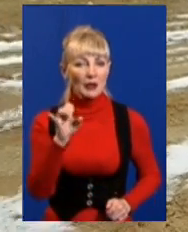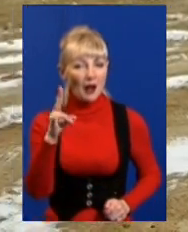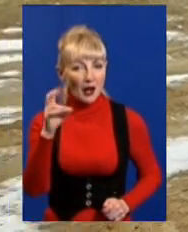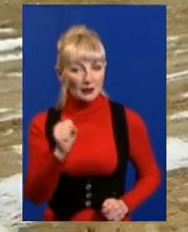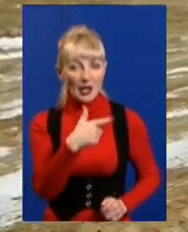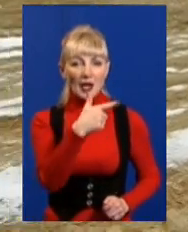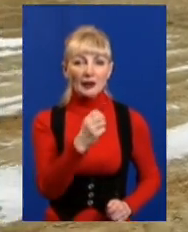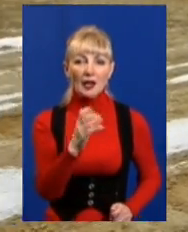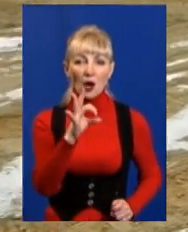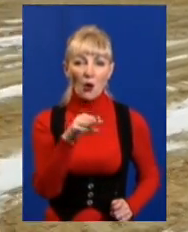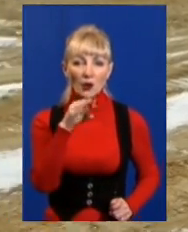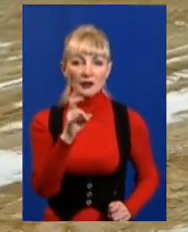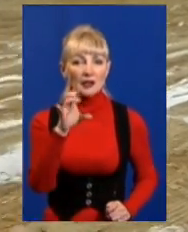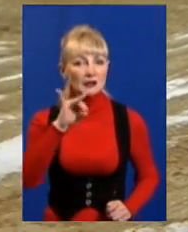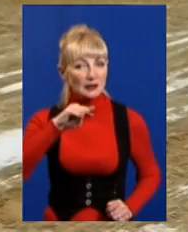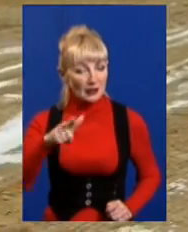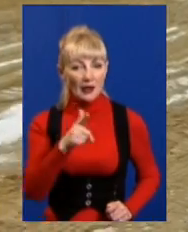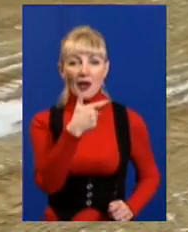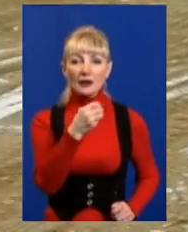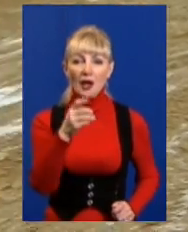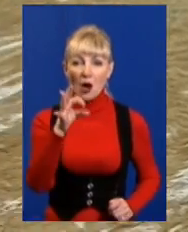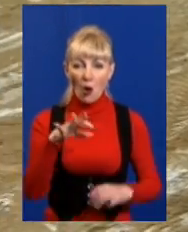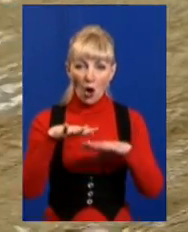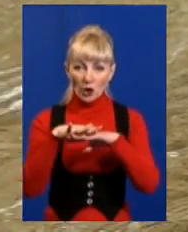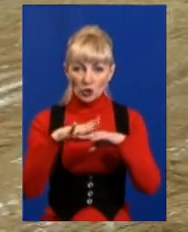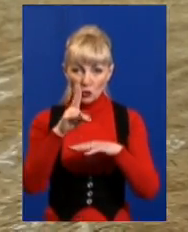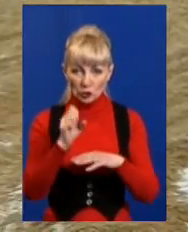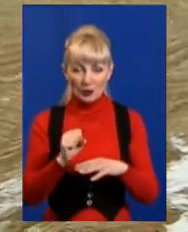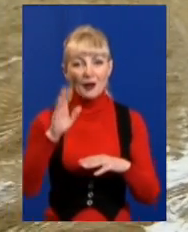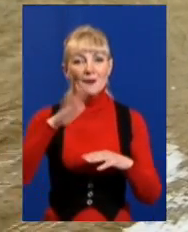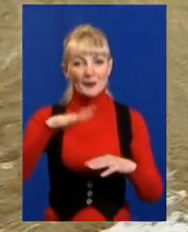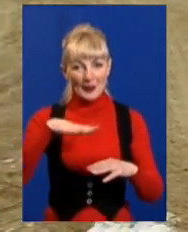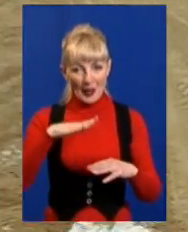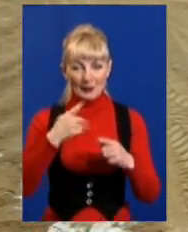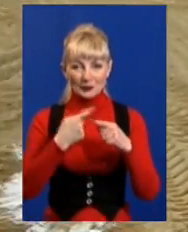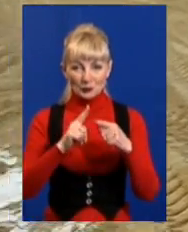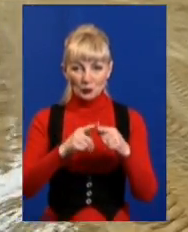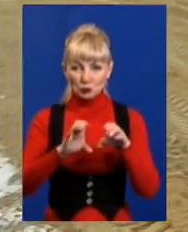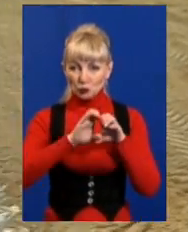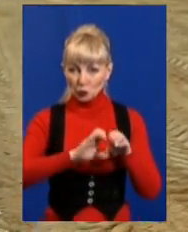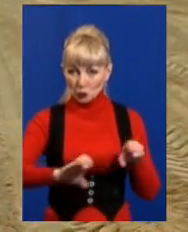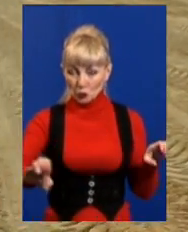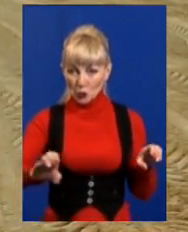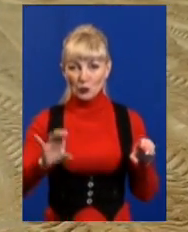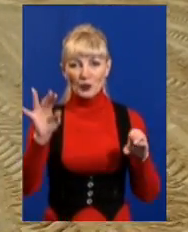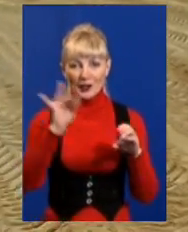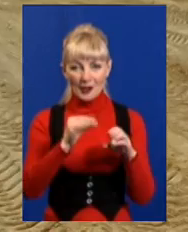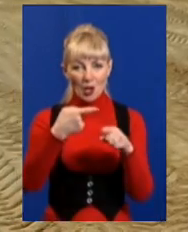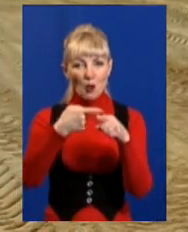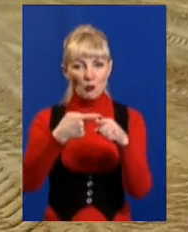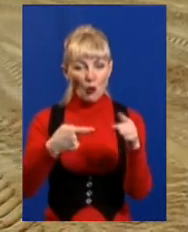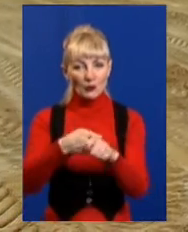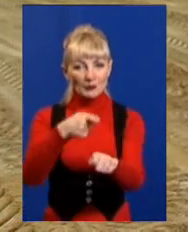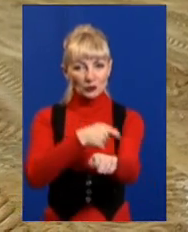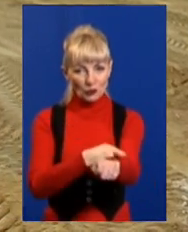геотекстиль та георешітка. Потім укладається дренажна система у вигляді перфорованих труб. І формується півметровий шар із